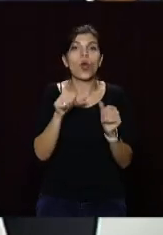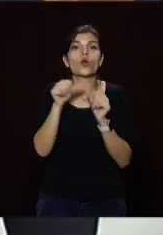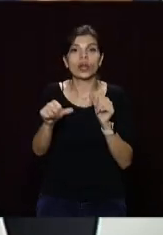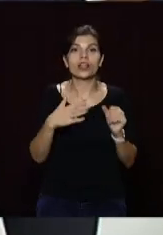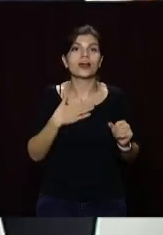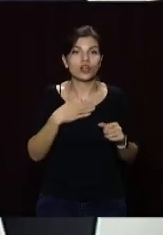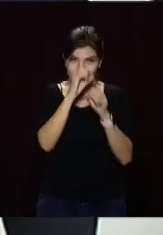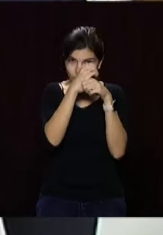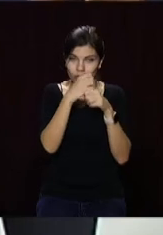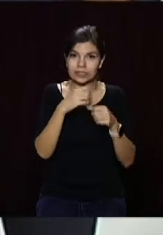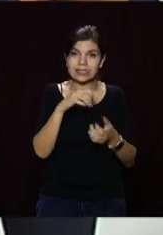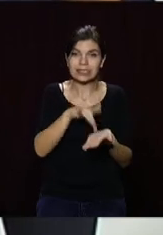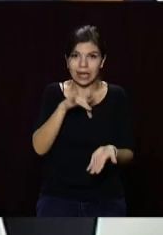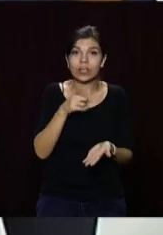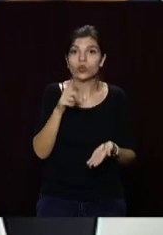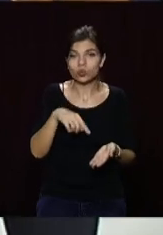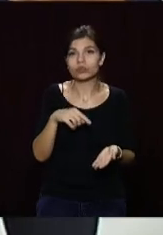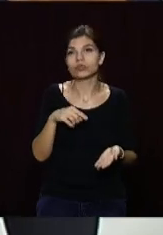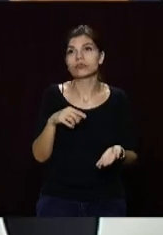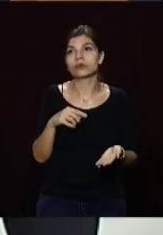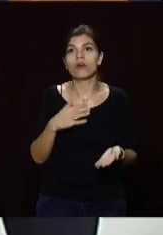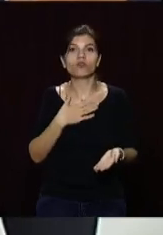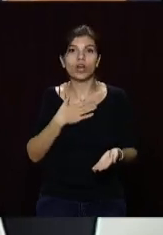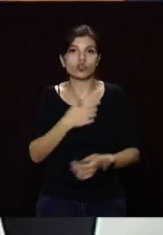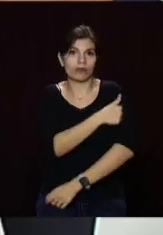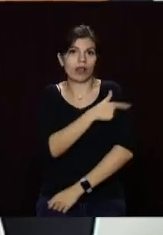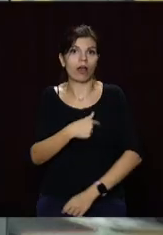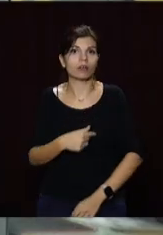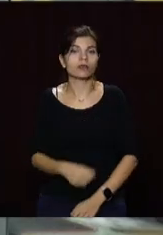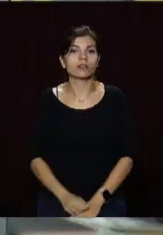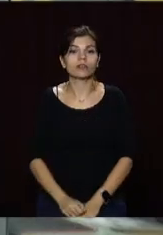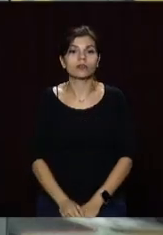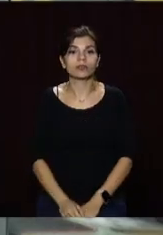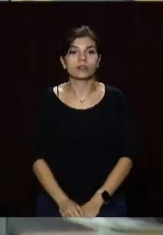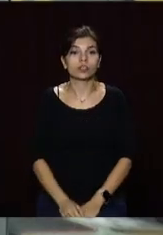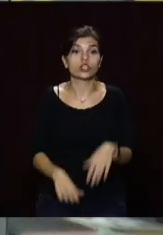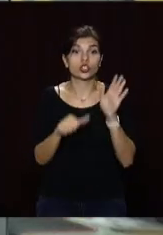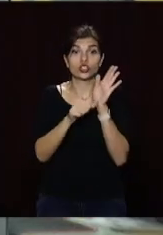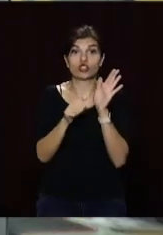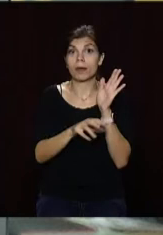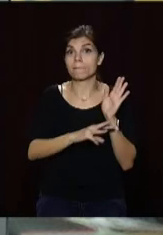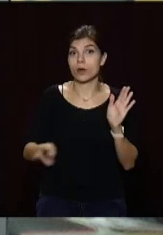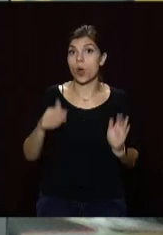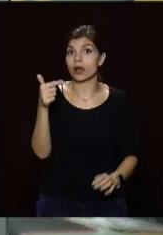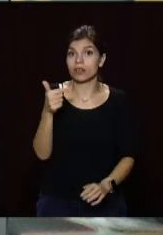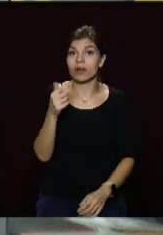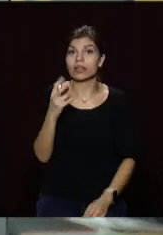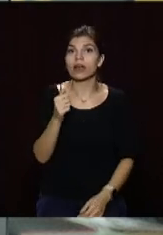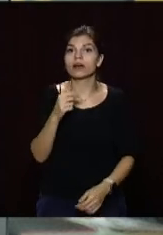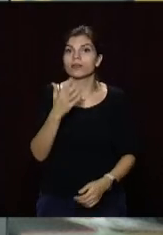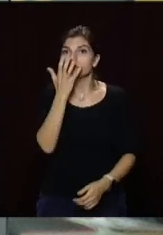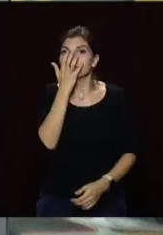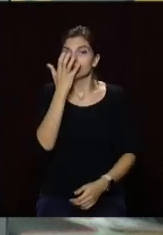наших лабораторних центров, знаходяться і в наших лікарнях. 60 мільйонів гривень на кисневі